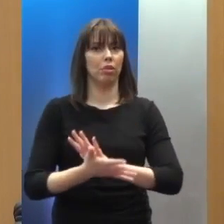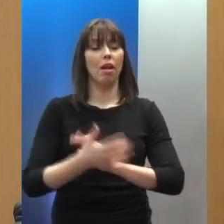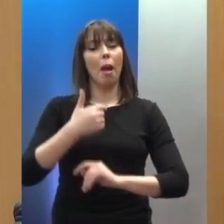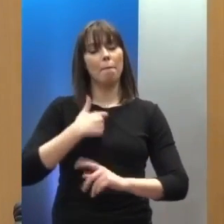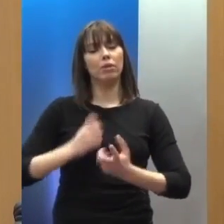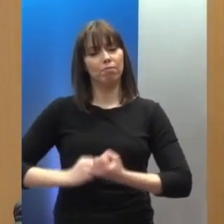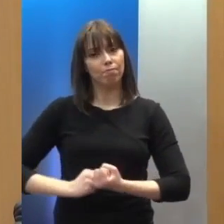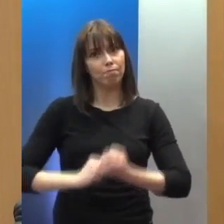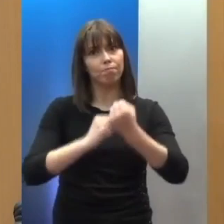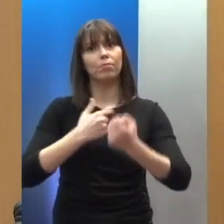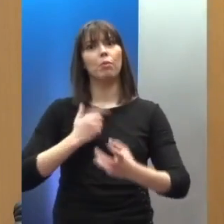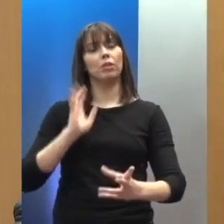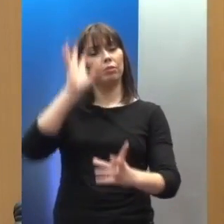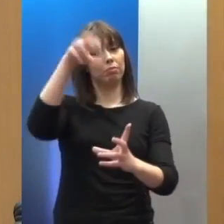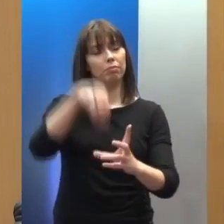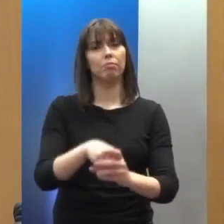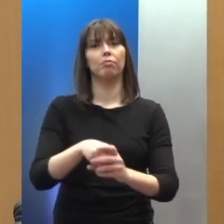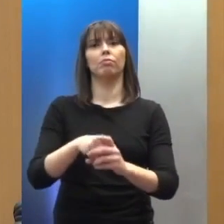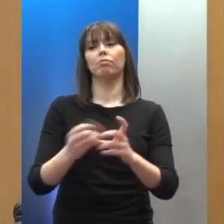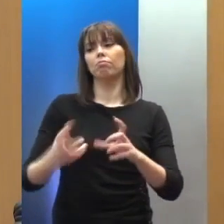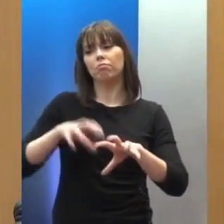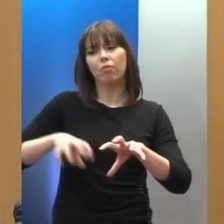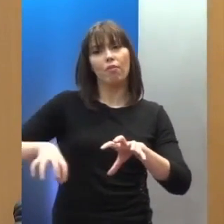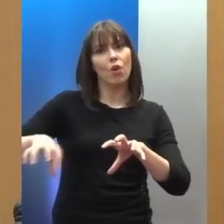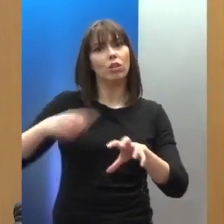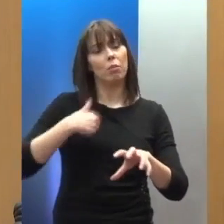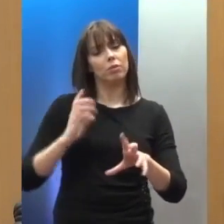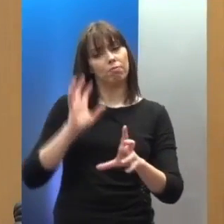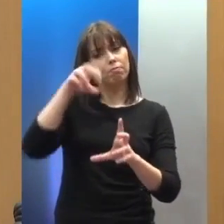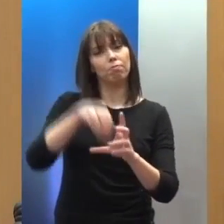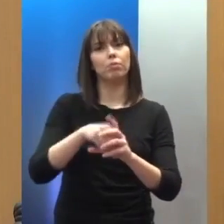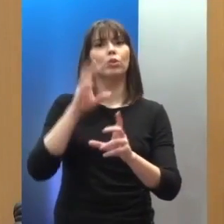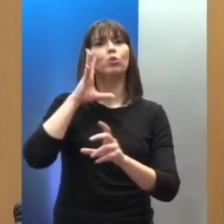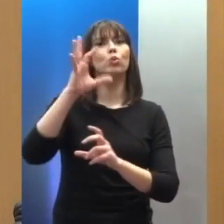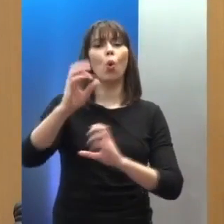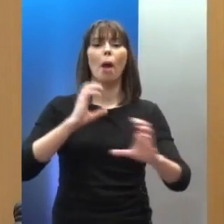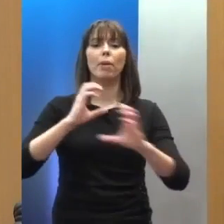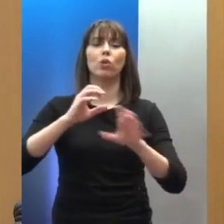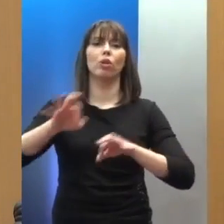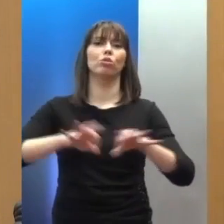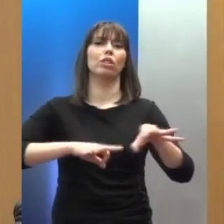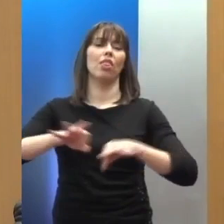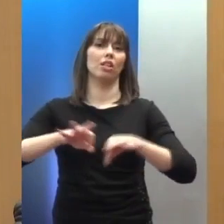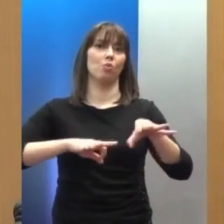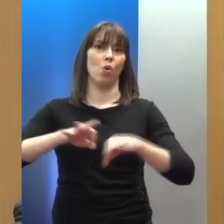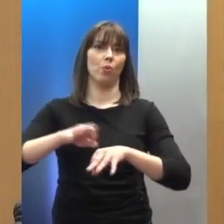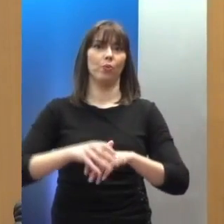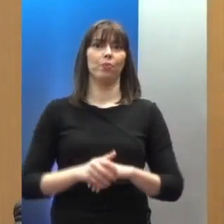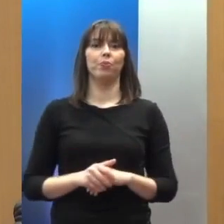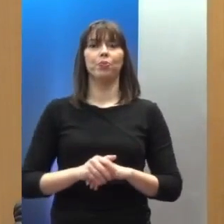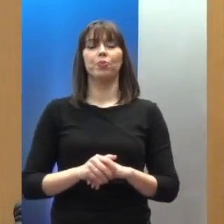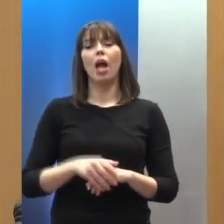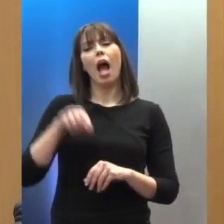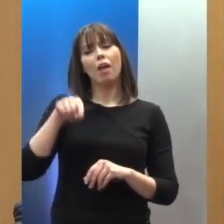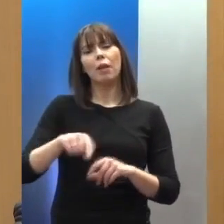συμμετέχοντας μάλιστα μεταξύ άλλων φορέων και στην ομάδα επικοινωνιακού του σχεδιασμού. Αυτές ήτανε μερικές από τις